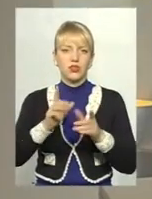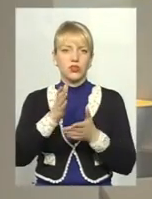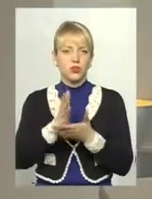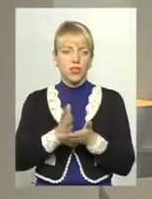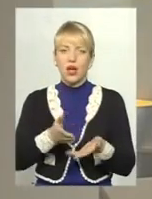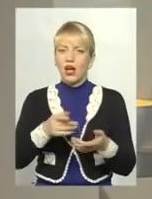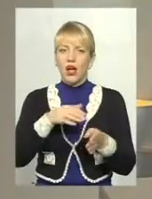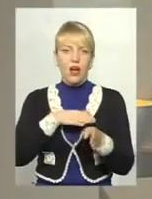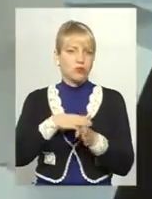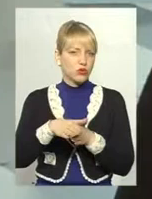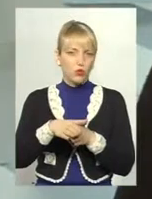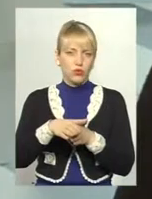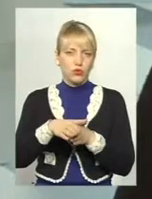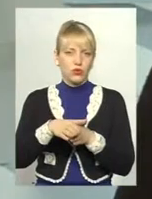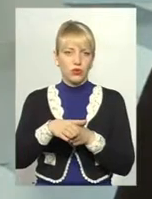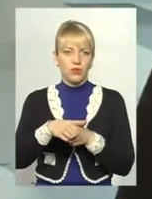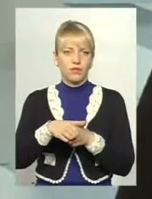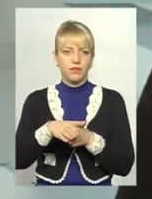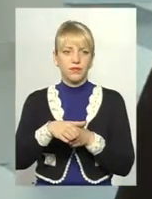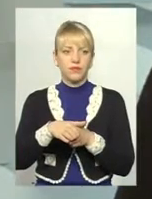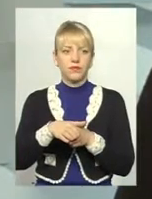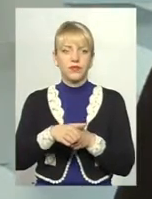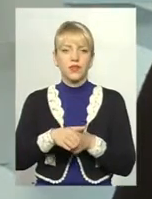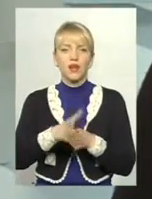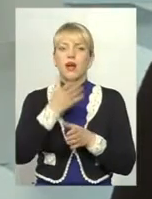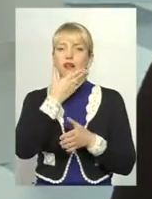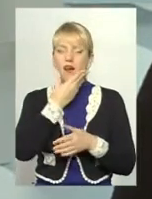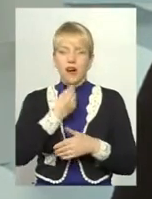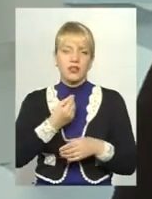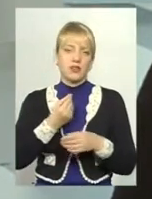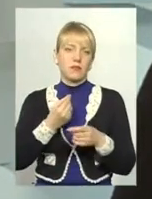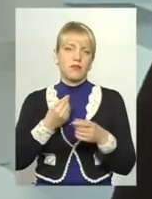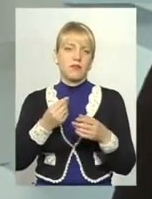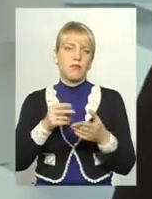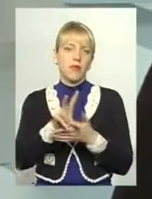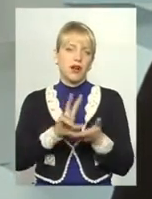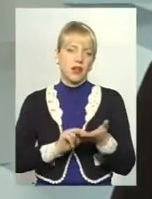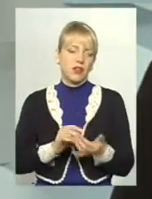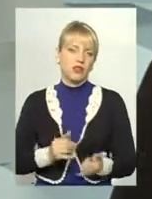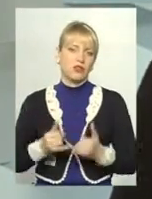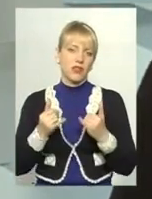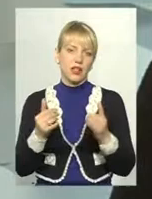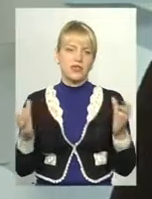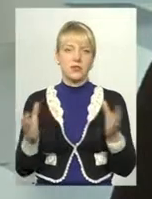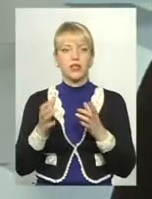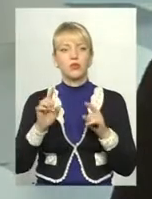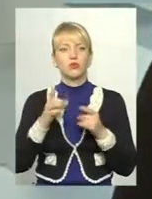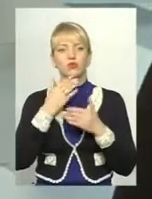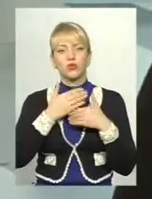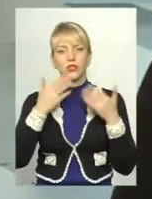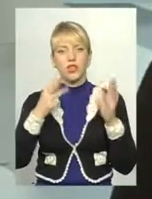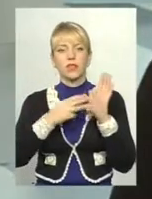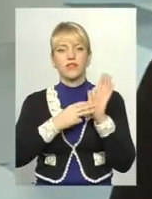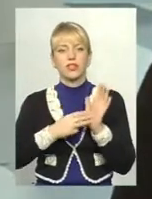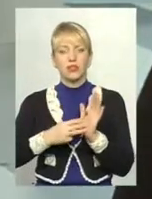гарним прикладом до збереження, тому що останні 8 років